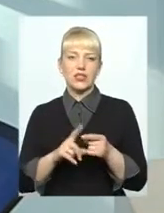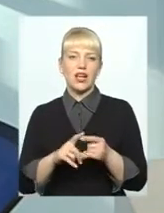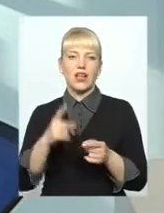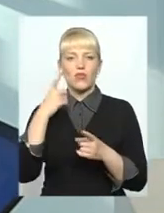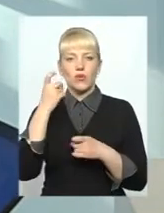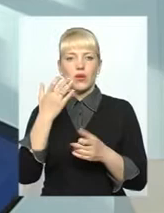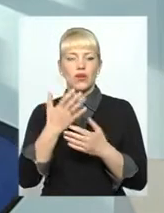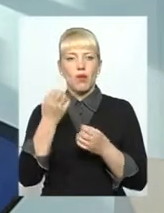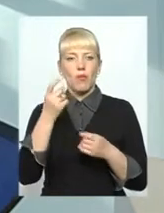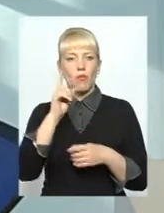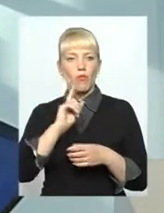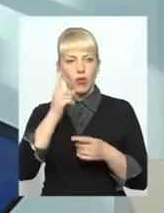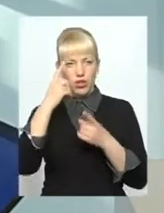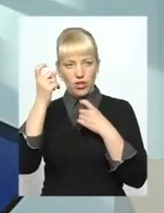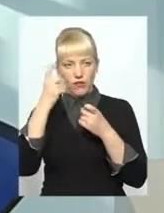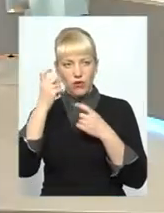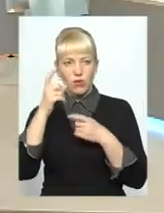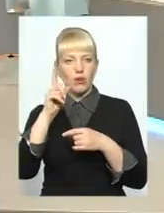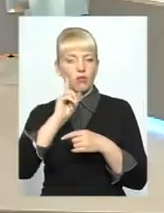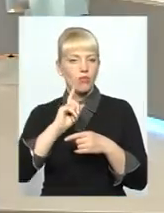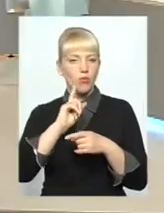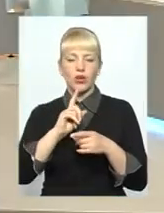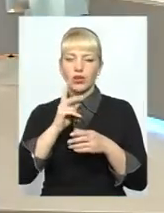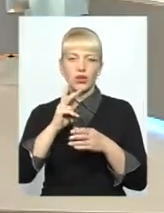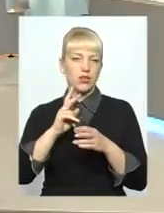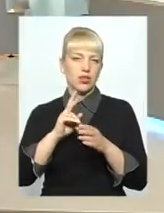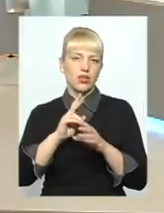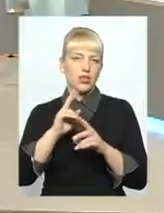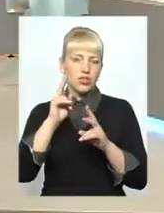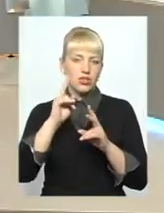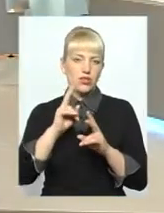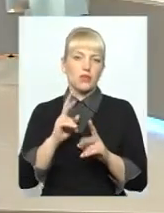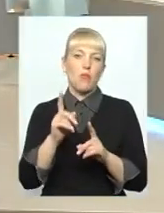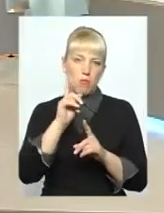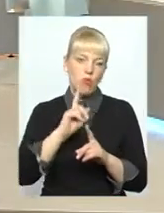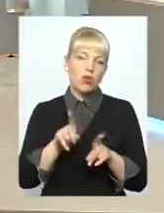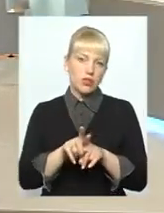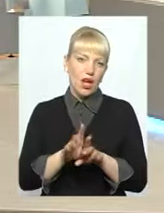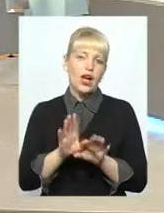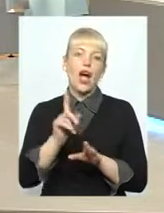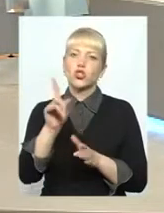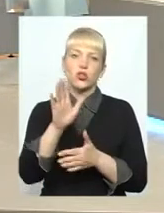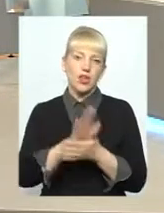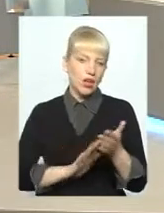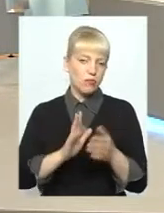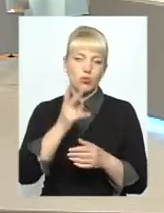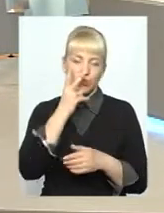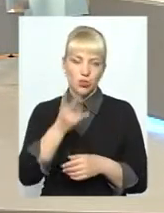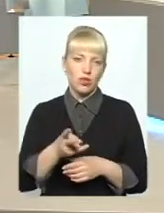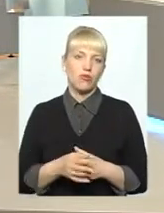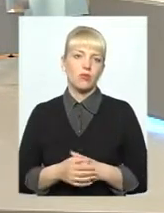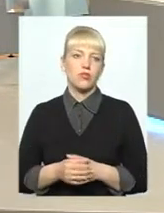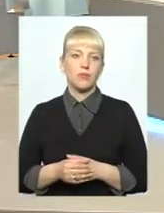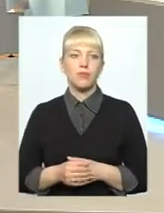інформативно. Що буде далі? Подивимося. Ви зазначили, на що витратяються цих